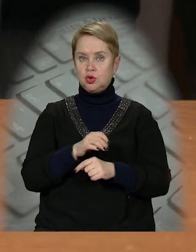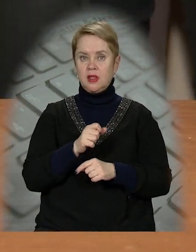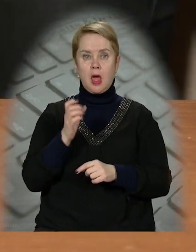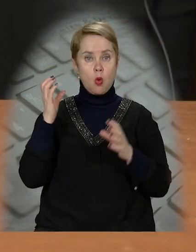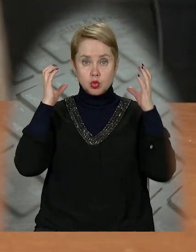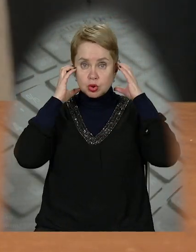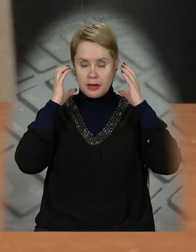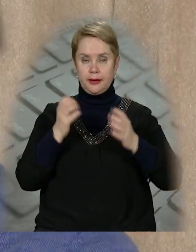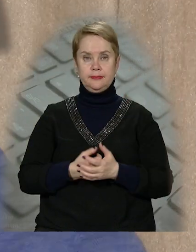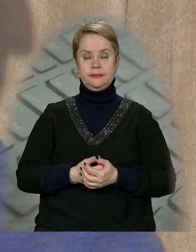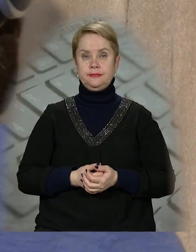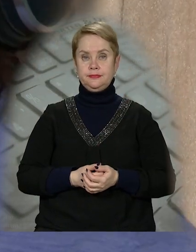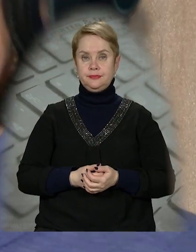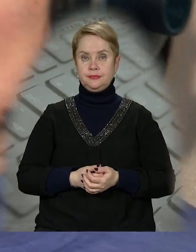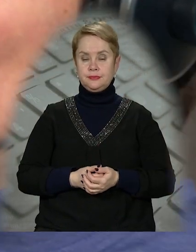та навушники.